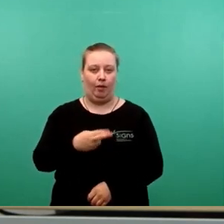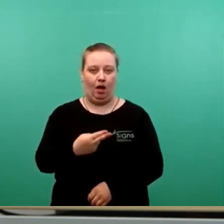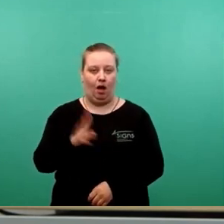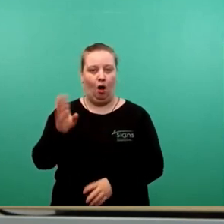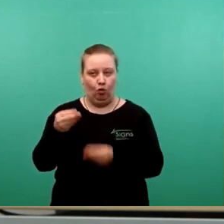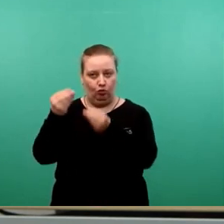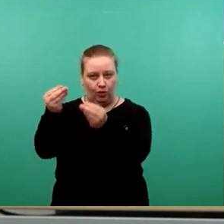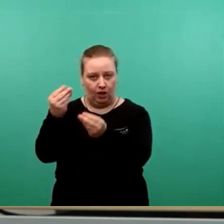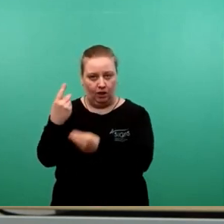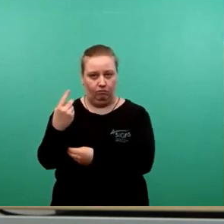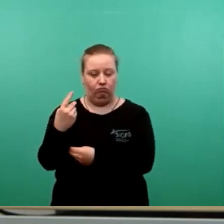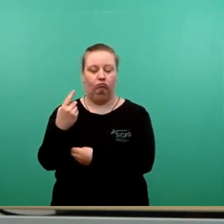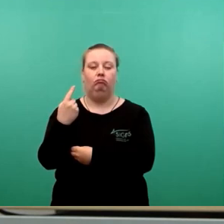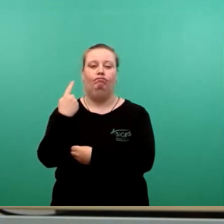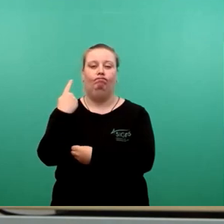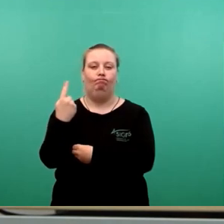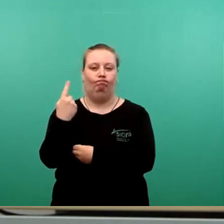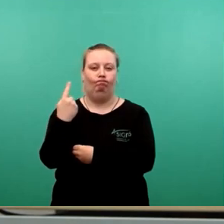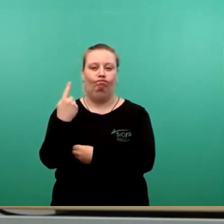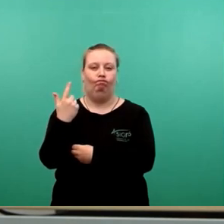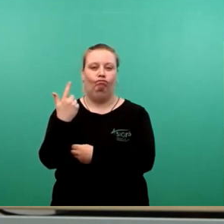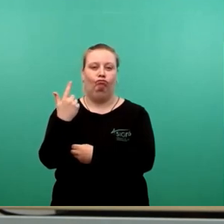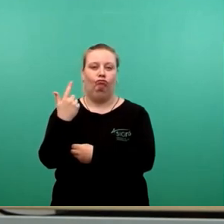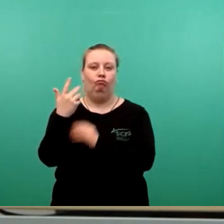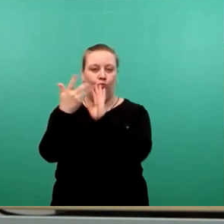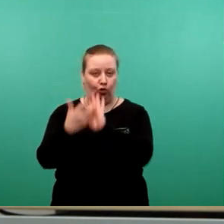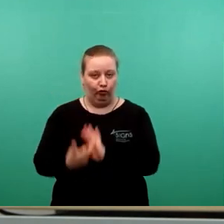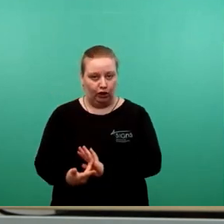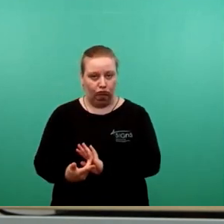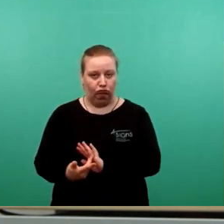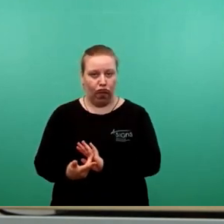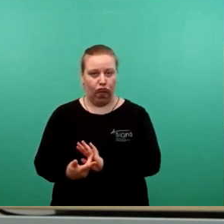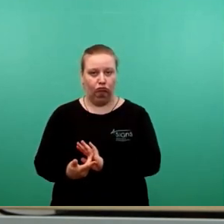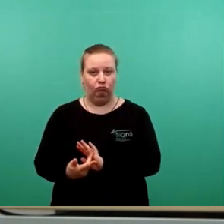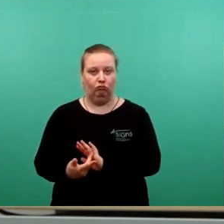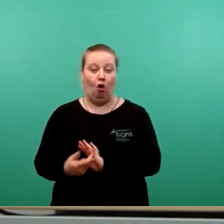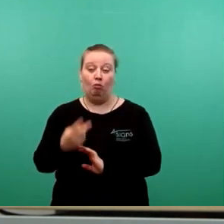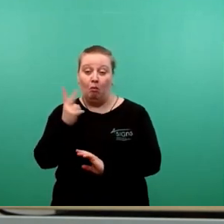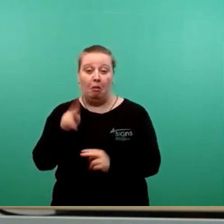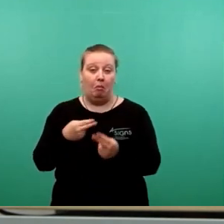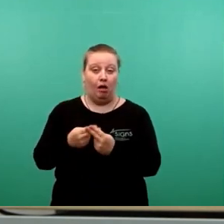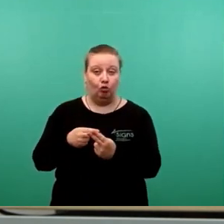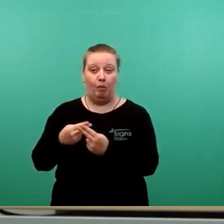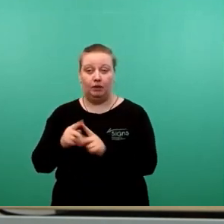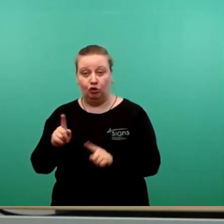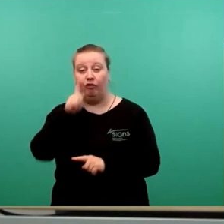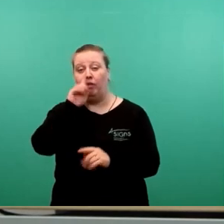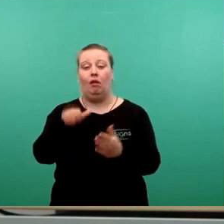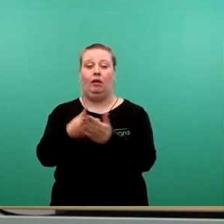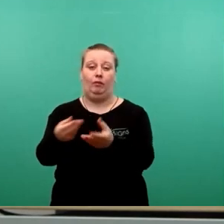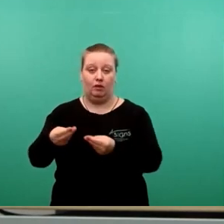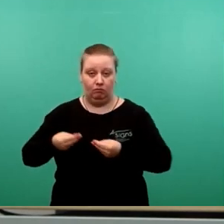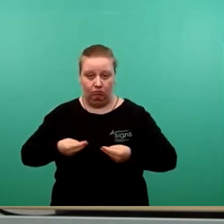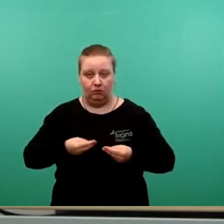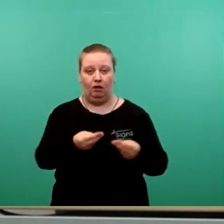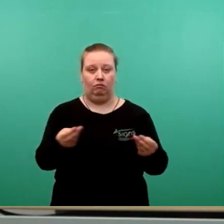worden. Die werden derzeit geprüft auf Eignung. Und wenn die Ergebnisse vorliegen, kann darüber